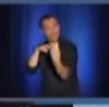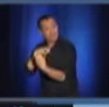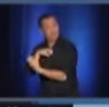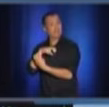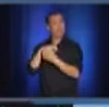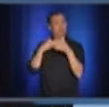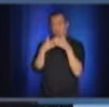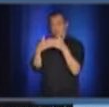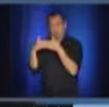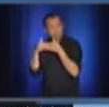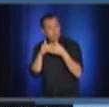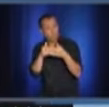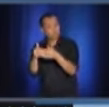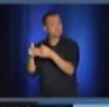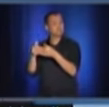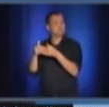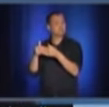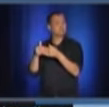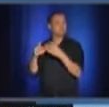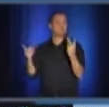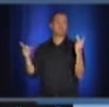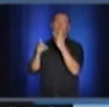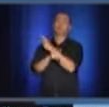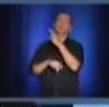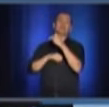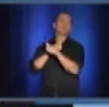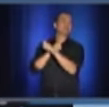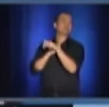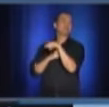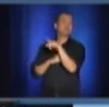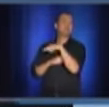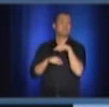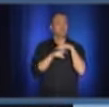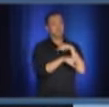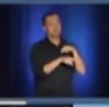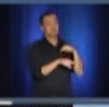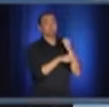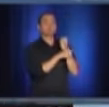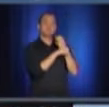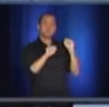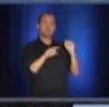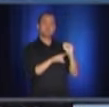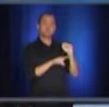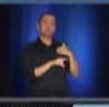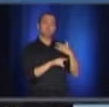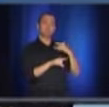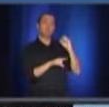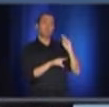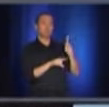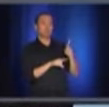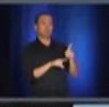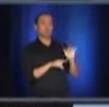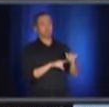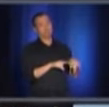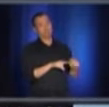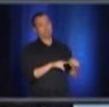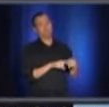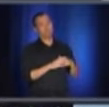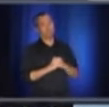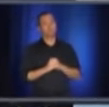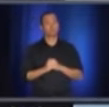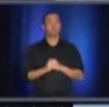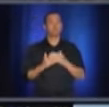ou même adultes dans un terrain de camping où il n a pas la distanciation, voyez-vous. Good afternoon, Amanda Klein with CTV.